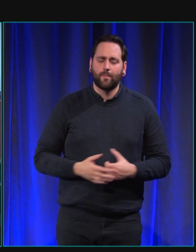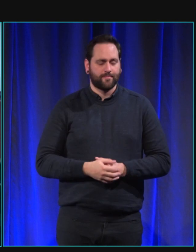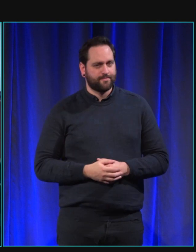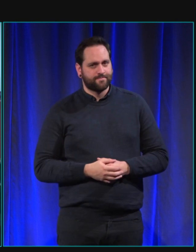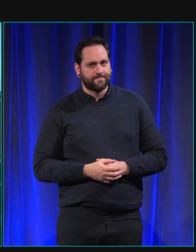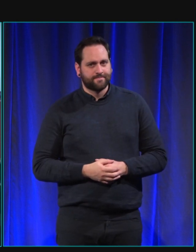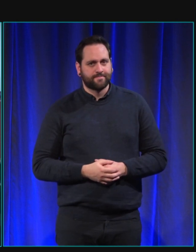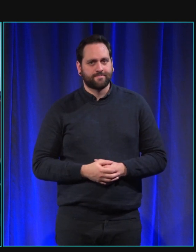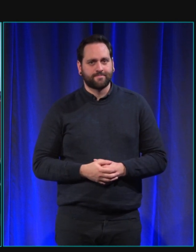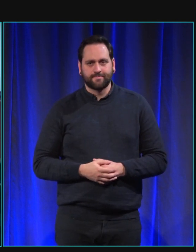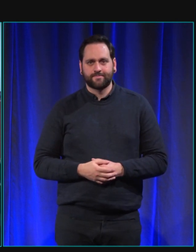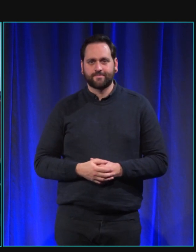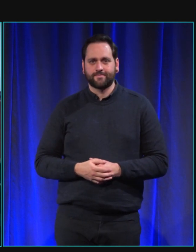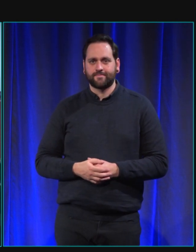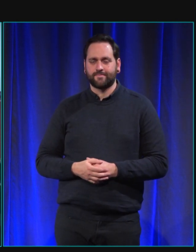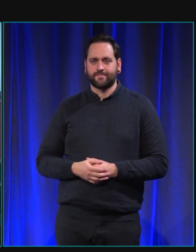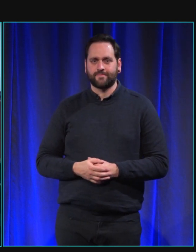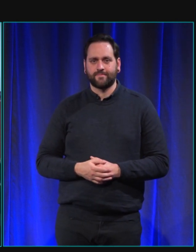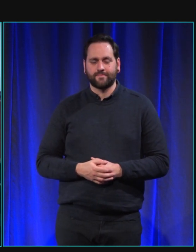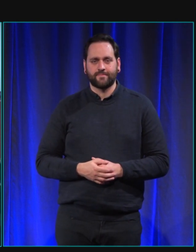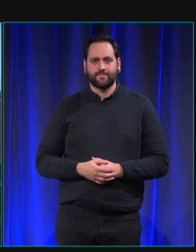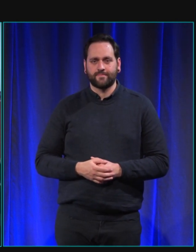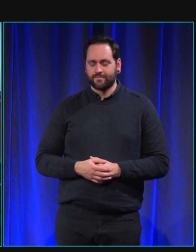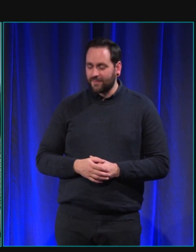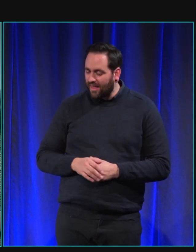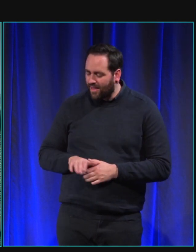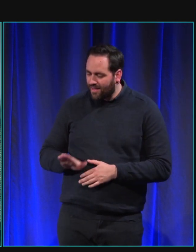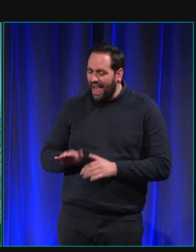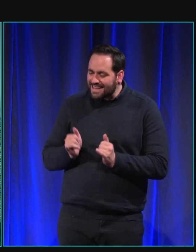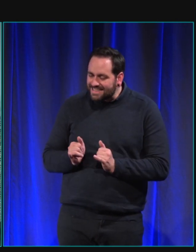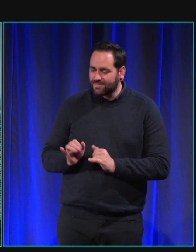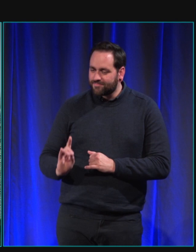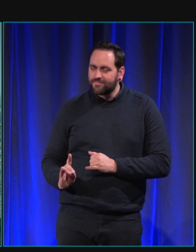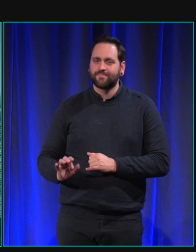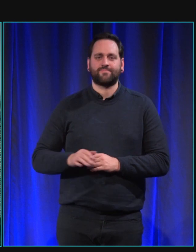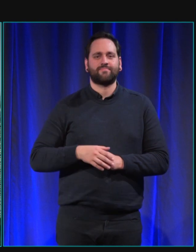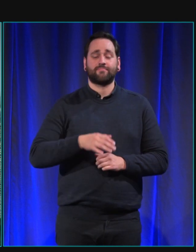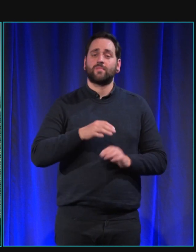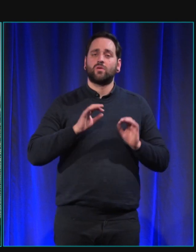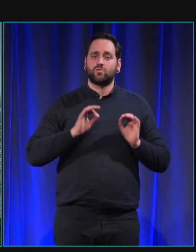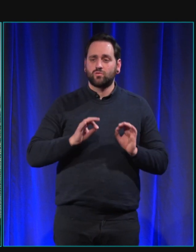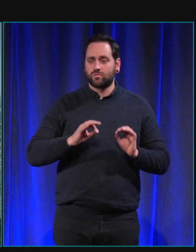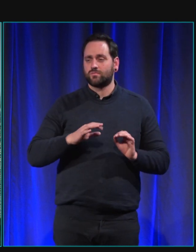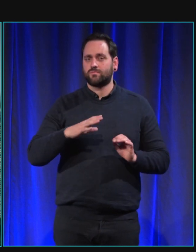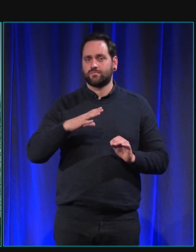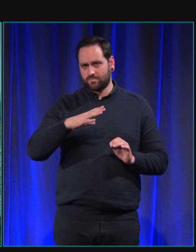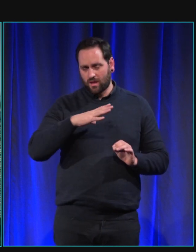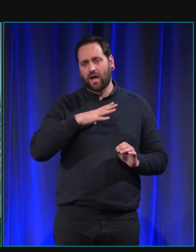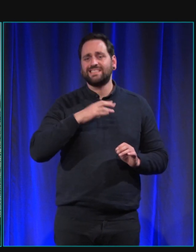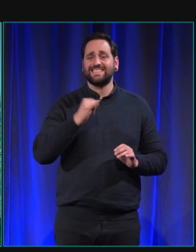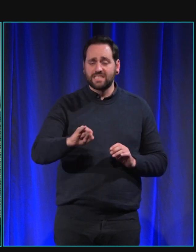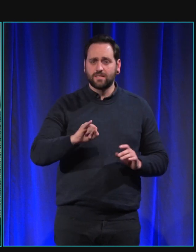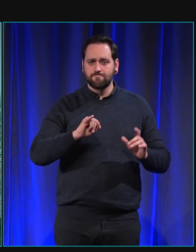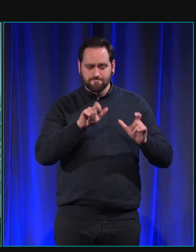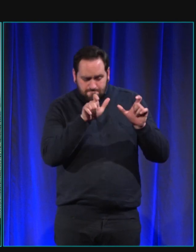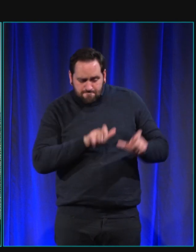pardon ne vais-le assis donc oui on a des réformes de santé comme pour un dit chien des cas de